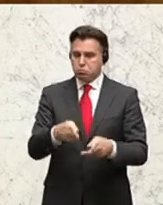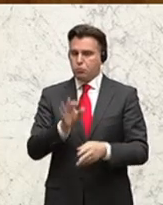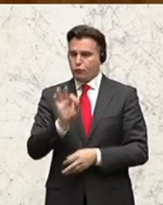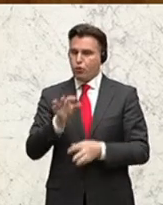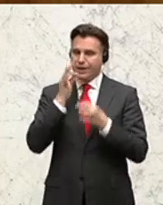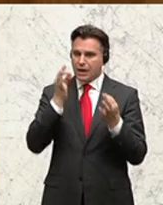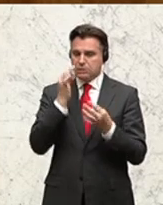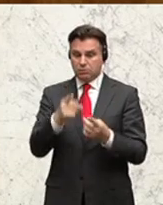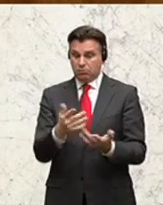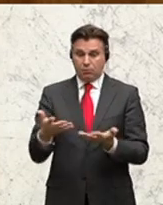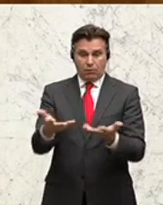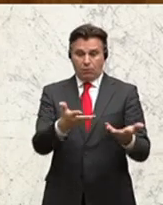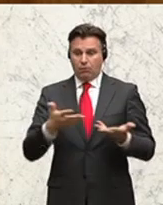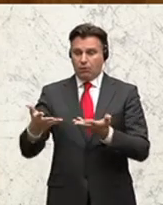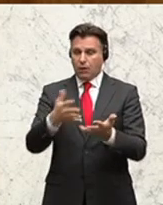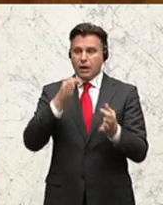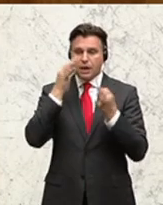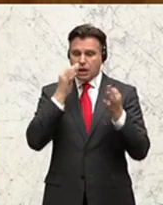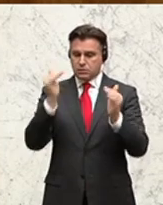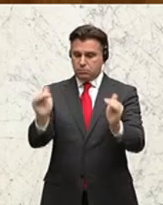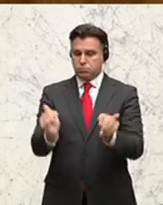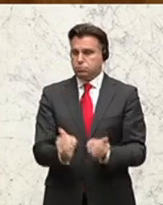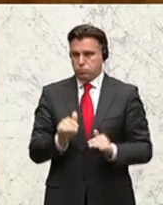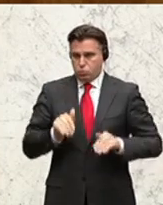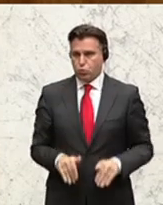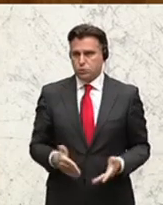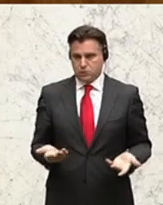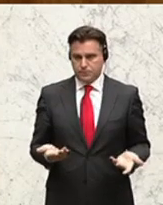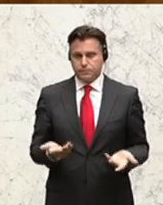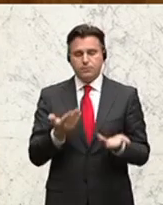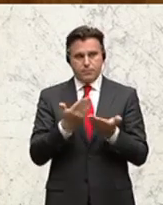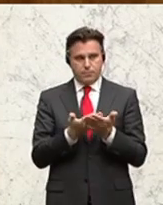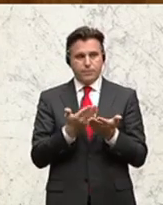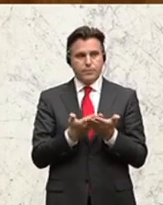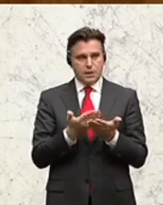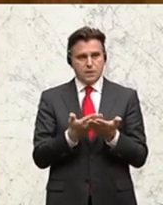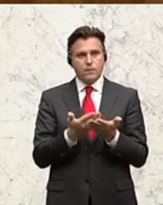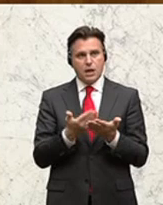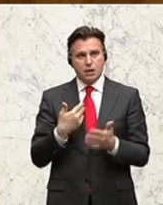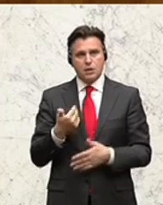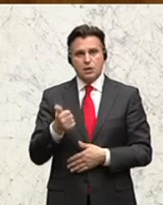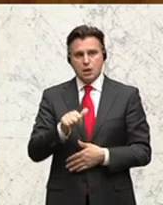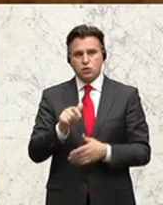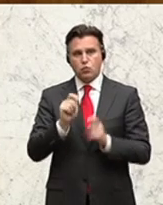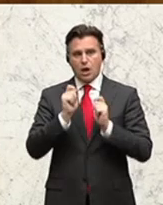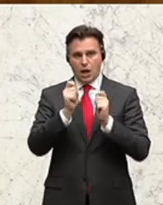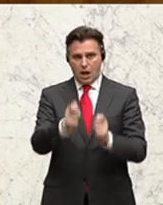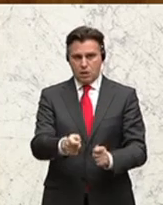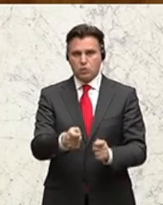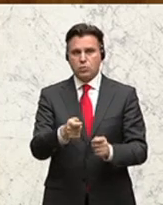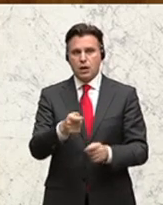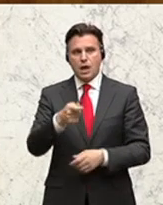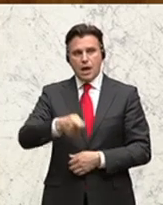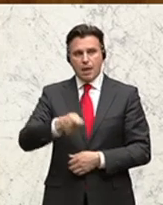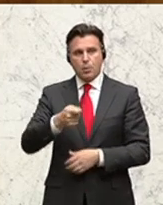durchzuführen, damit diese Verwahrlosungen ein Ende haben. Und ich bringe deswegen den Entschließungsantrag